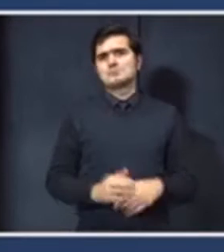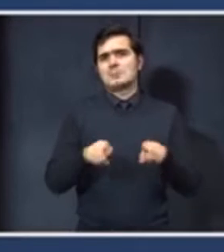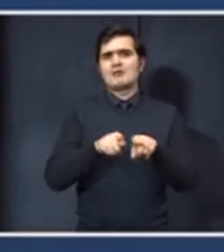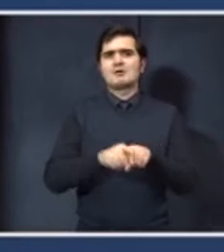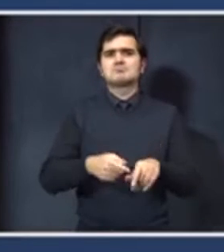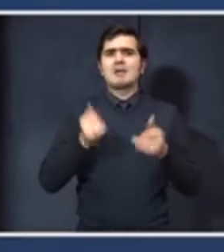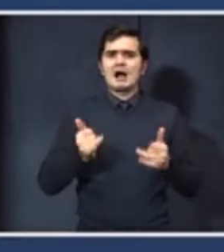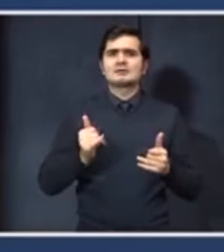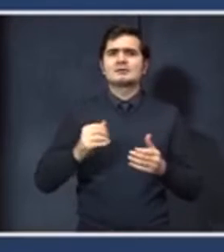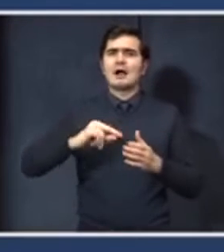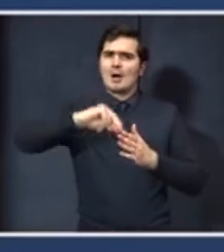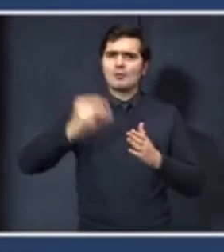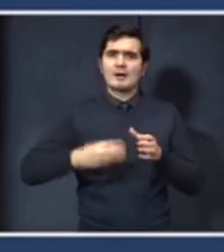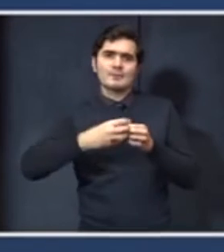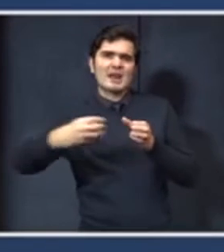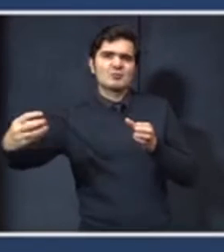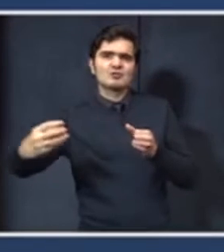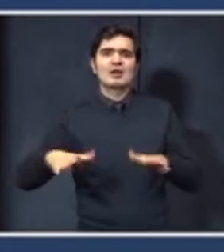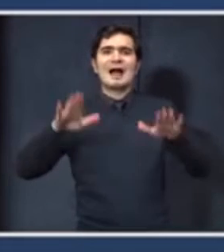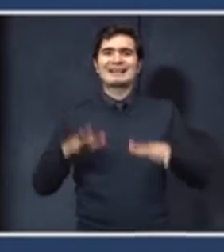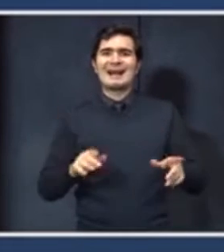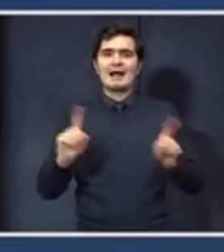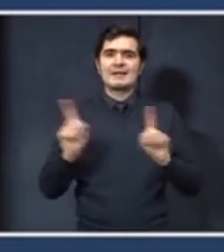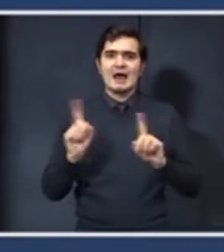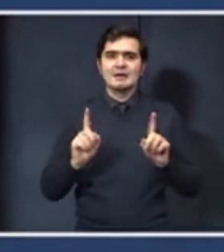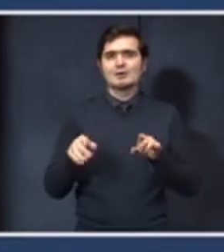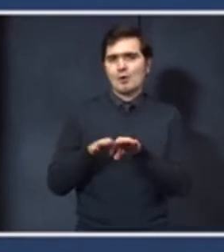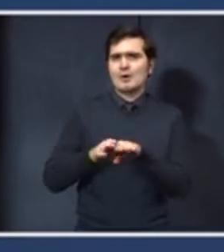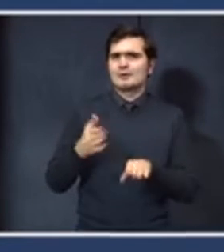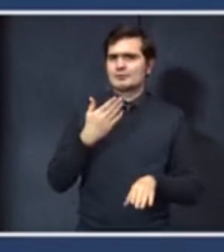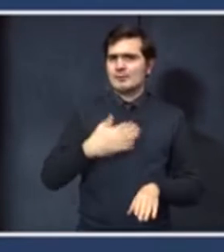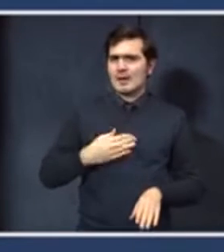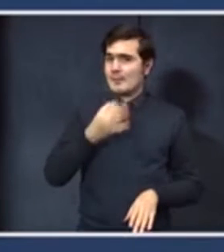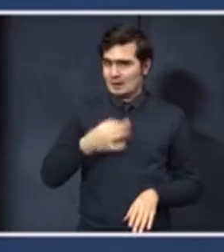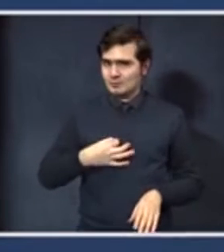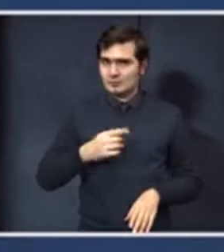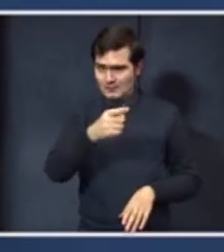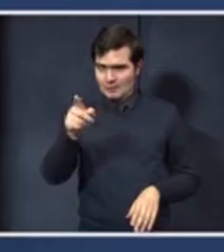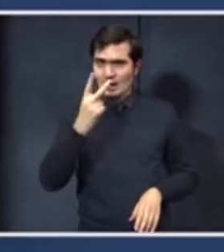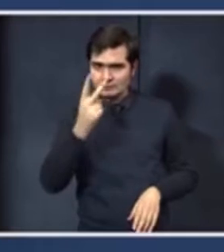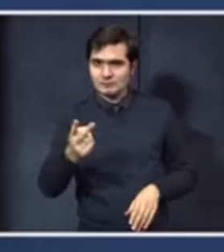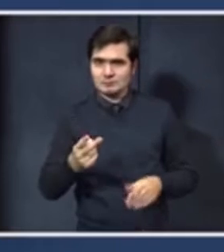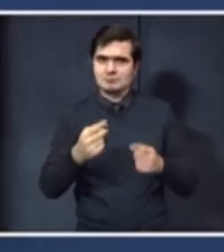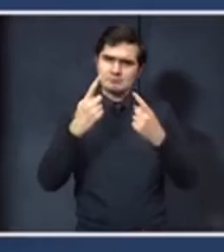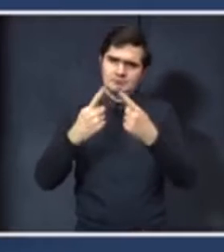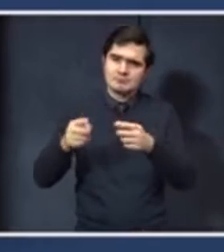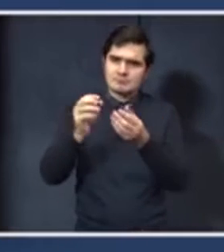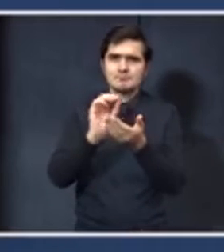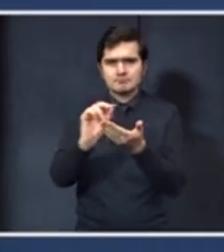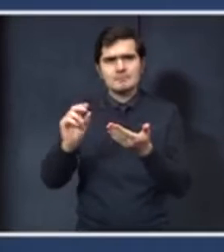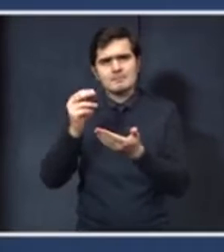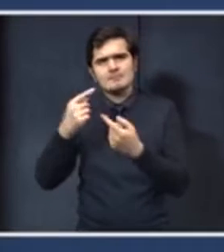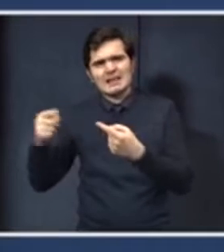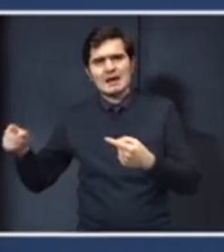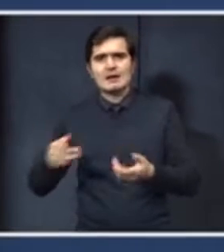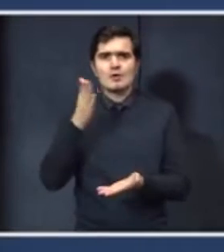Astăzi s-a apropiat și preungirea stării de alertă. Colegii mei spun că deja ați văzut detaliile prin hotărârea CNSU.